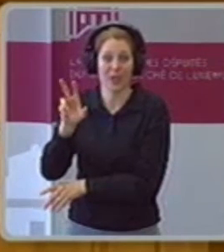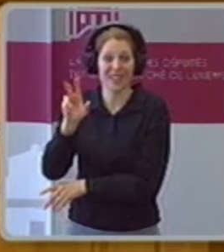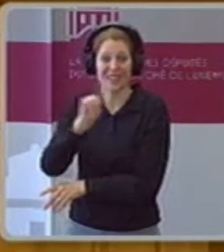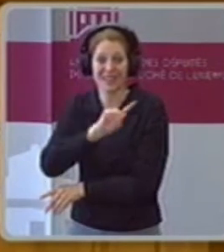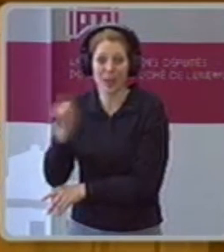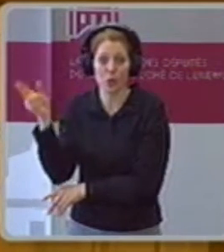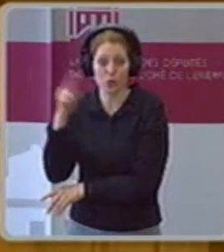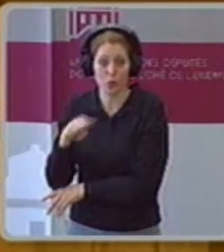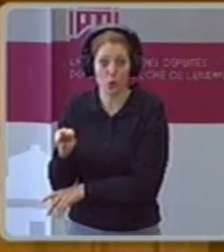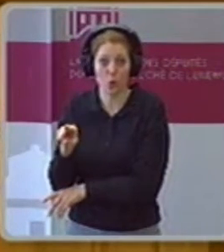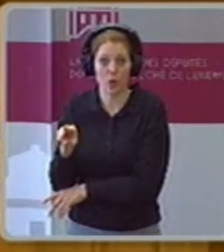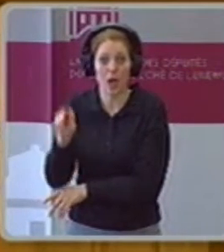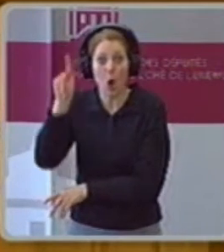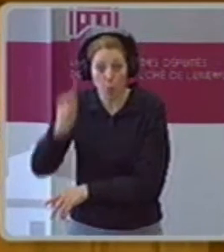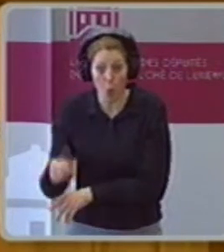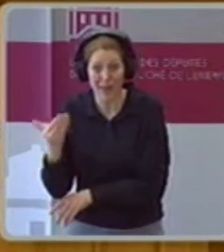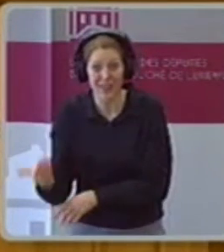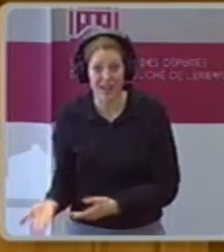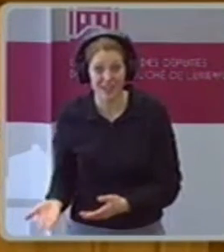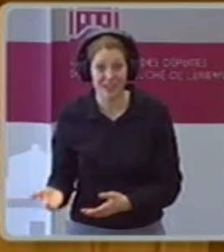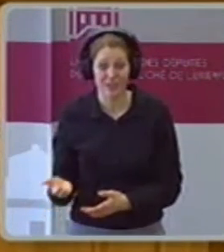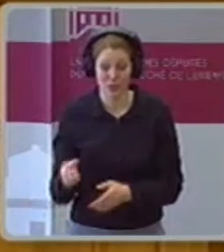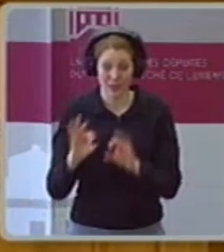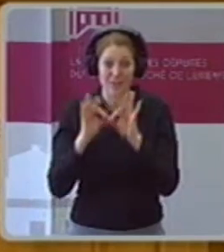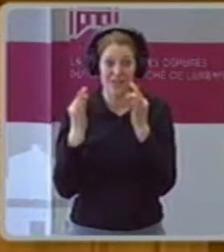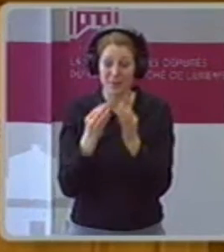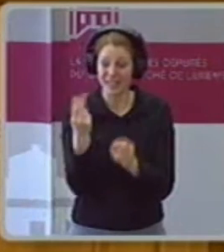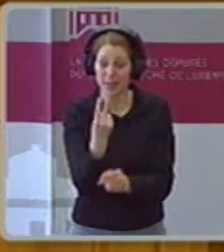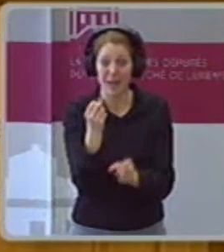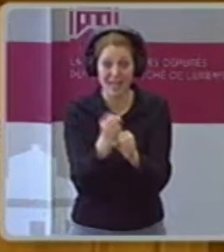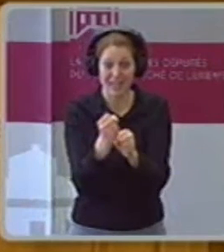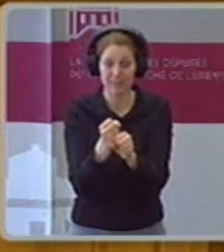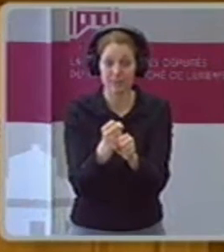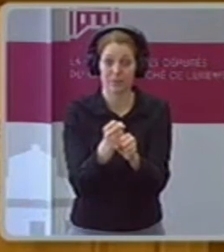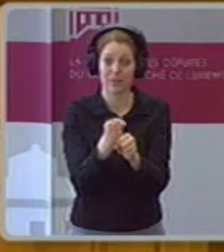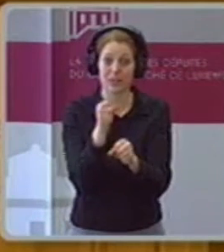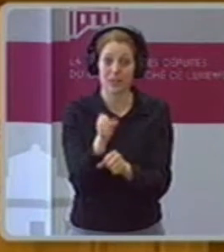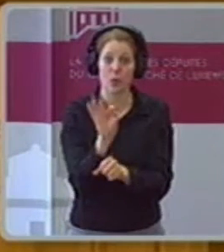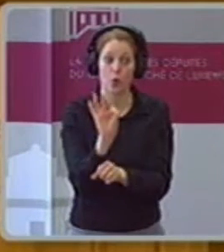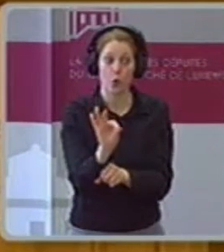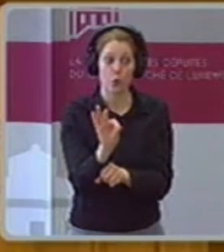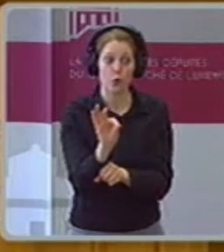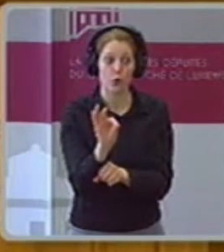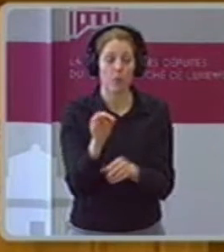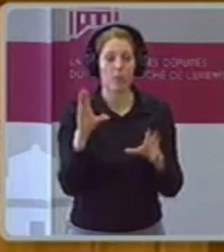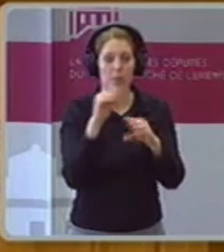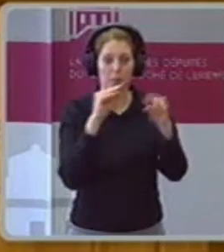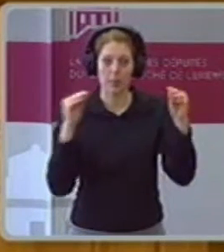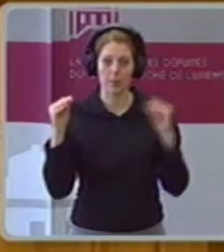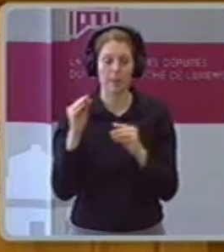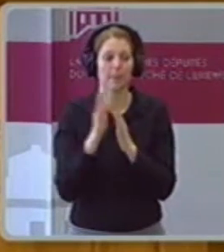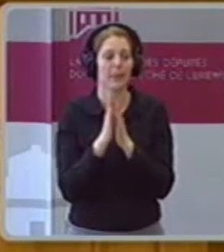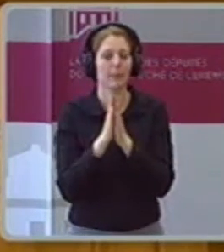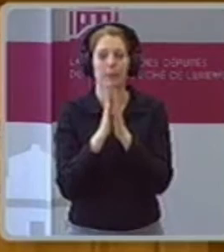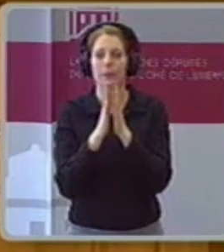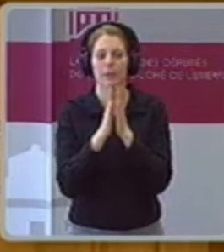kriegt Steuereerlichtungen, wo in der 2 schaffen, von der Regierung her, will den froh stellen, da sollen